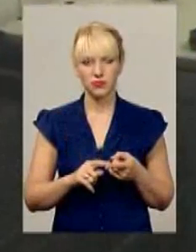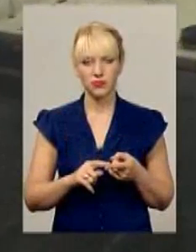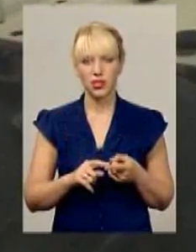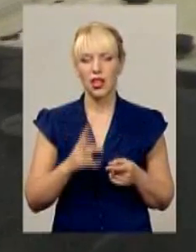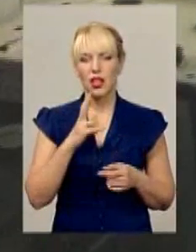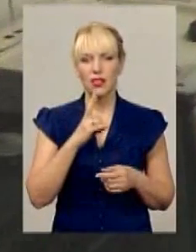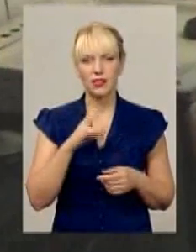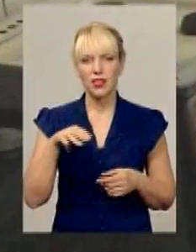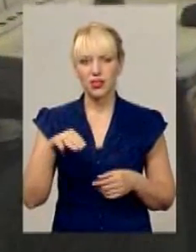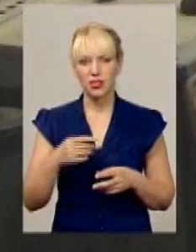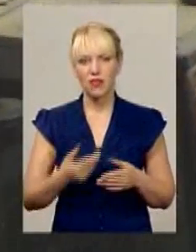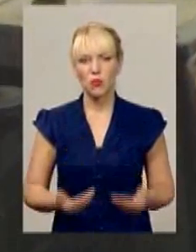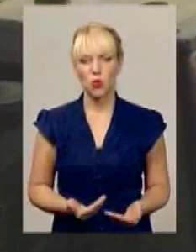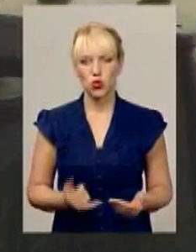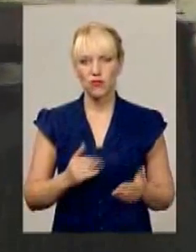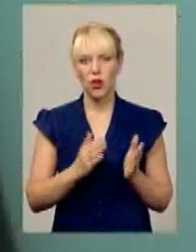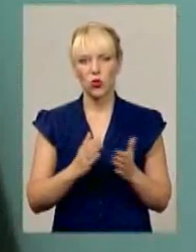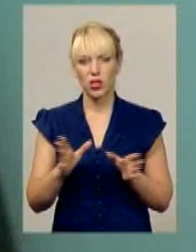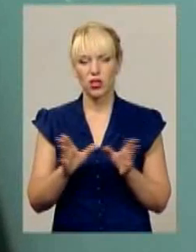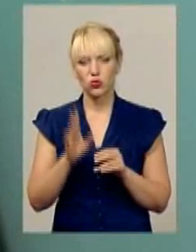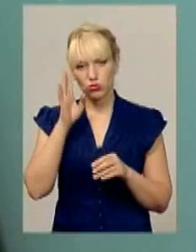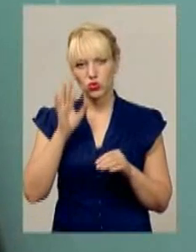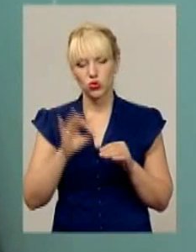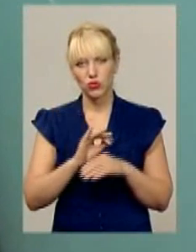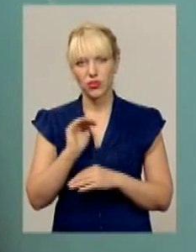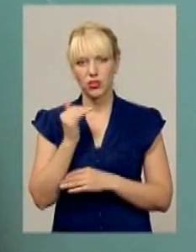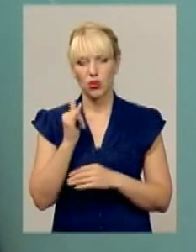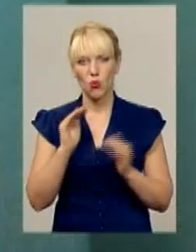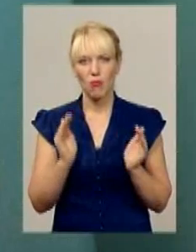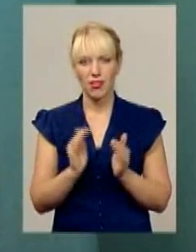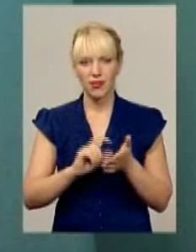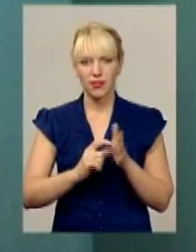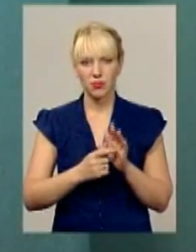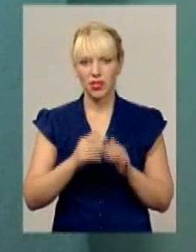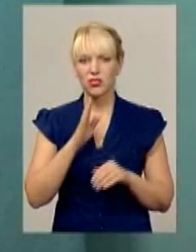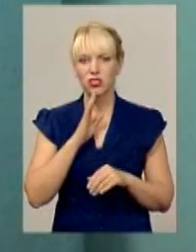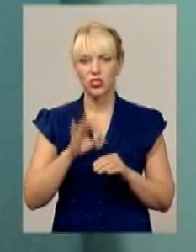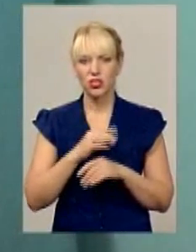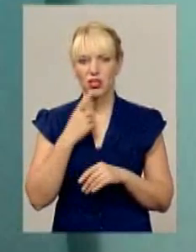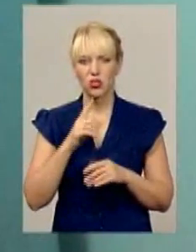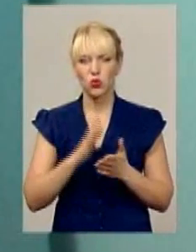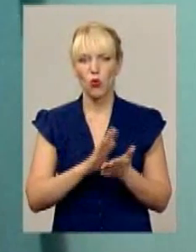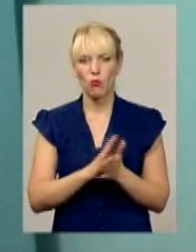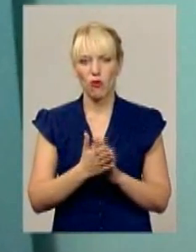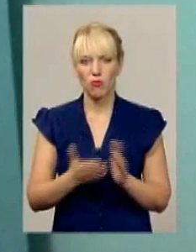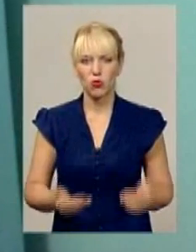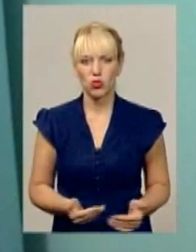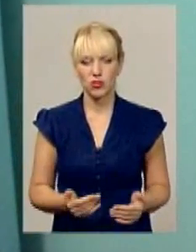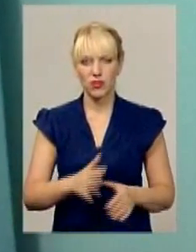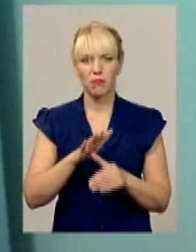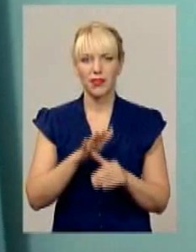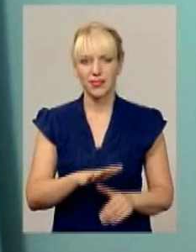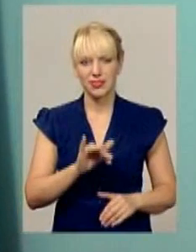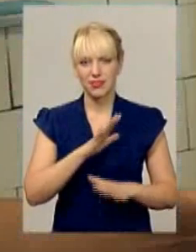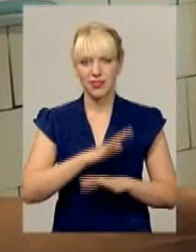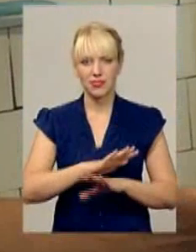Надія Тарнавська мешкає у гуртожитку разом з чоловіком і дитиною у маленькій кімнаті. Жінка каже, умови проживання в гуртожитку принизливі